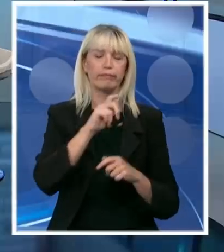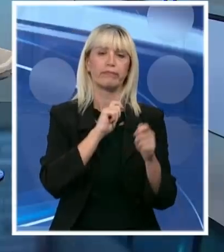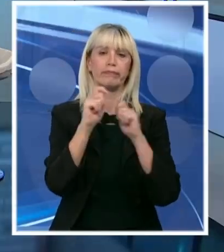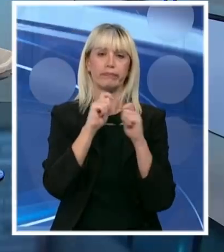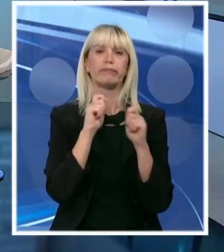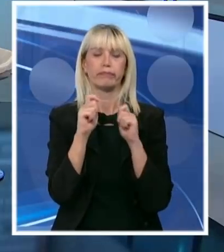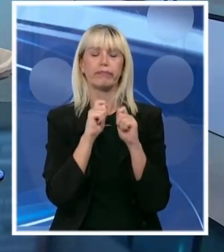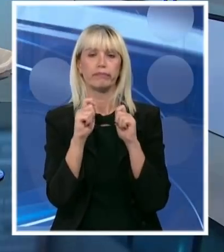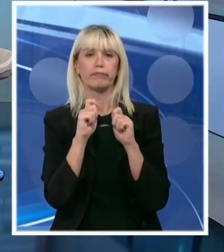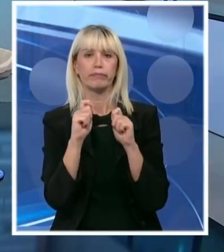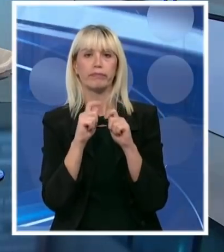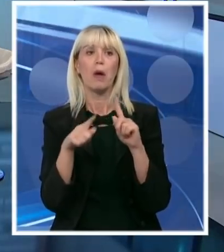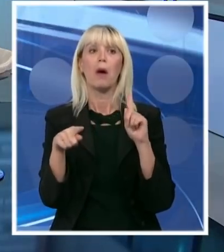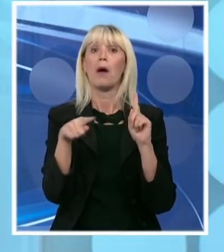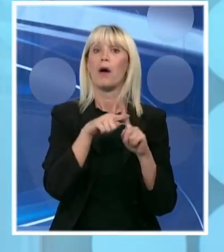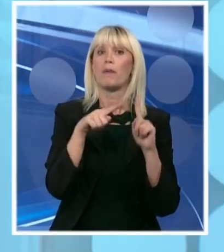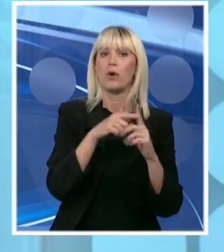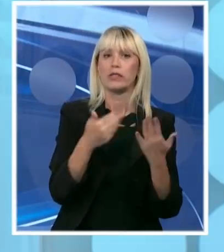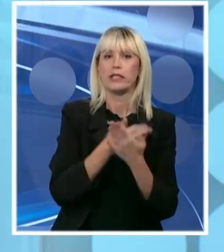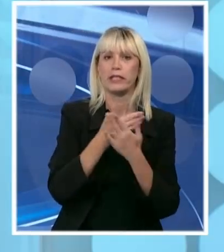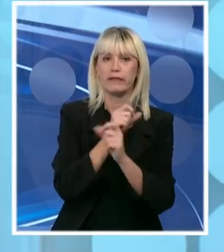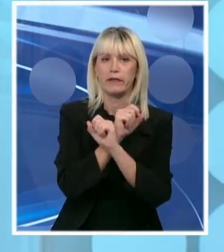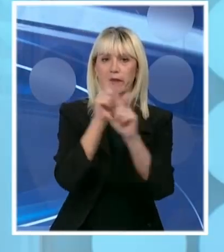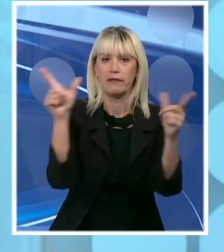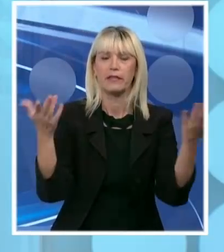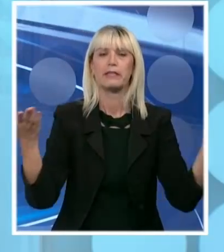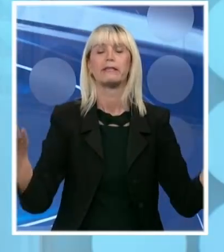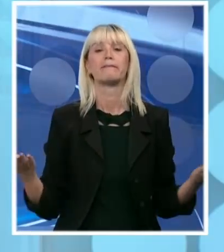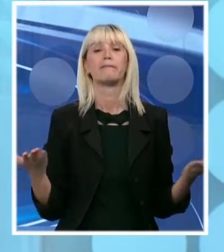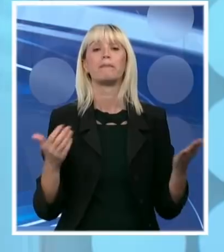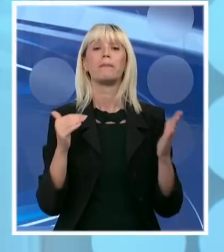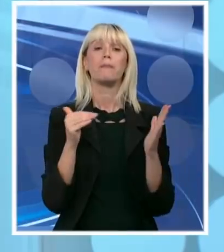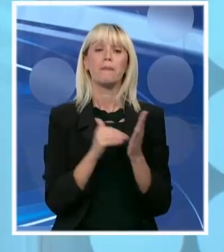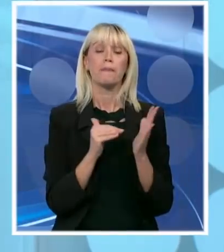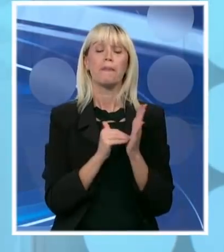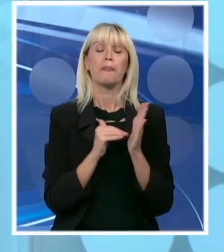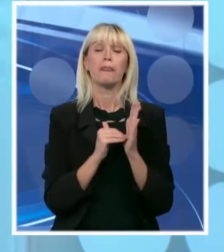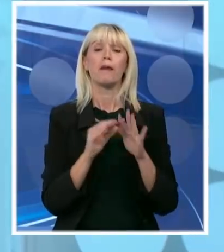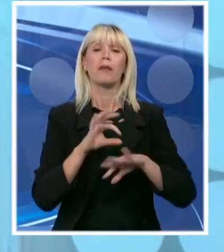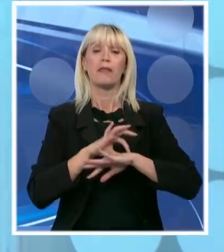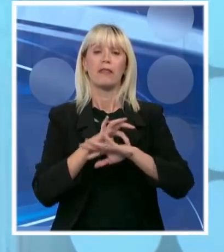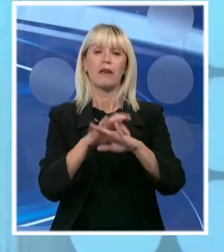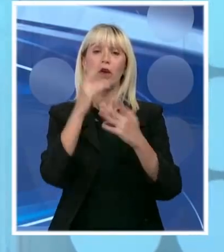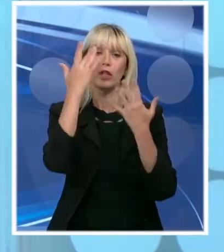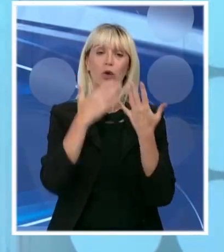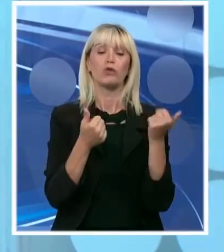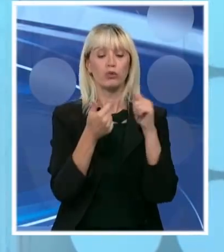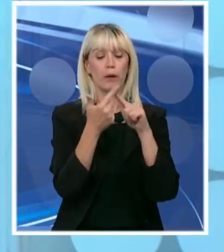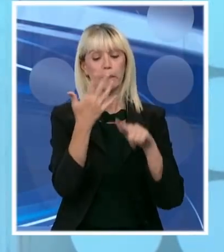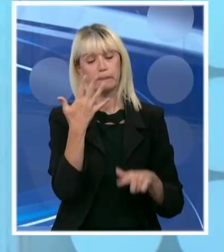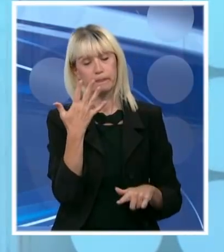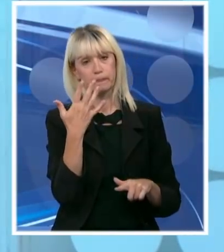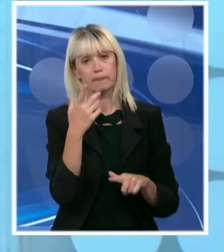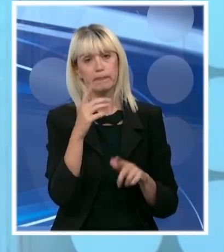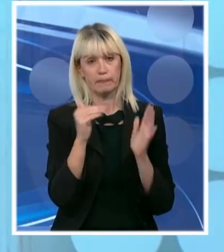pozitivne iznenađenje i pozitivne veste imam za ljude. Dakle, moramo da vodimo računa najpre o nekoliko stvari. Hoću da to